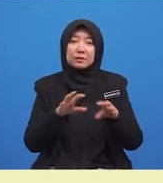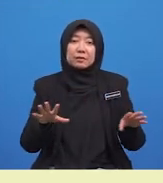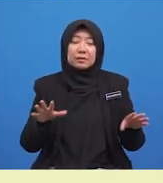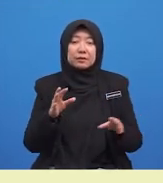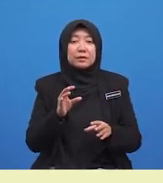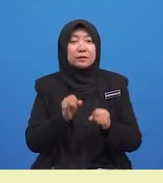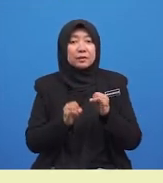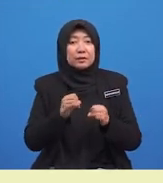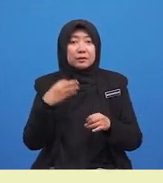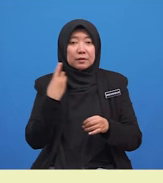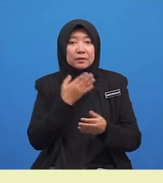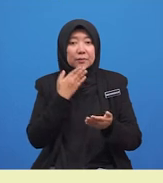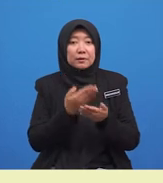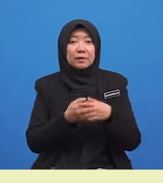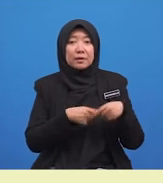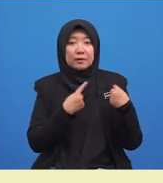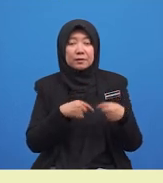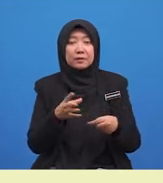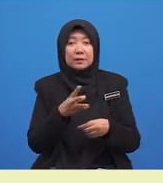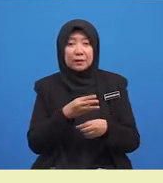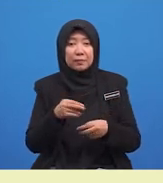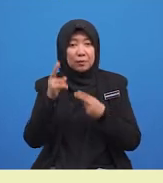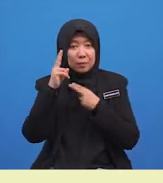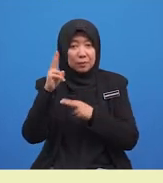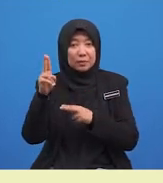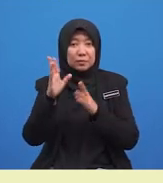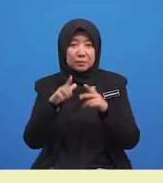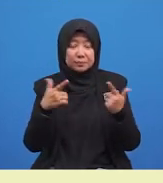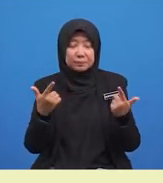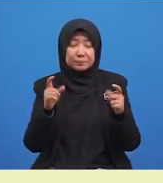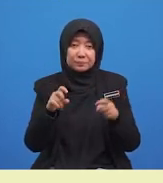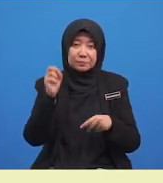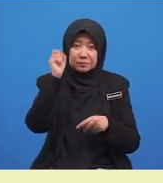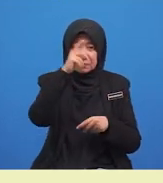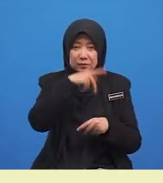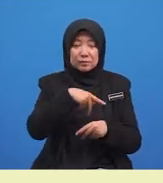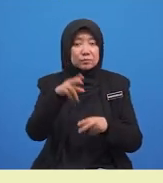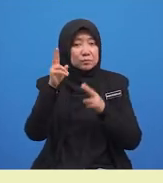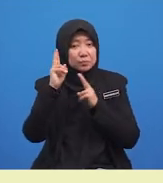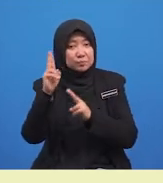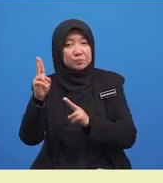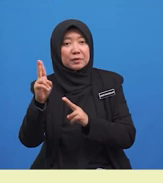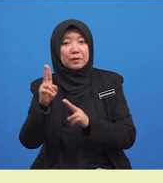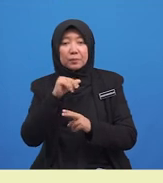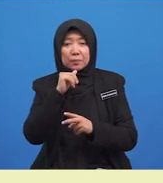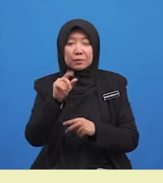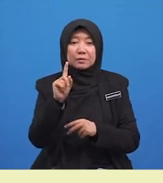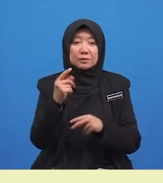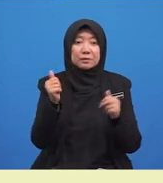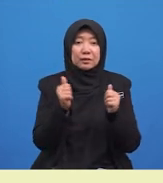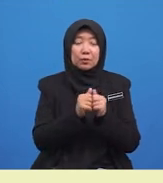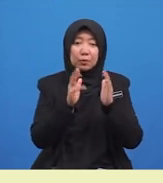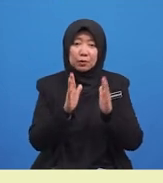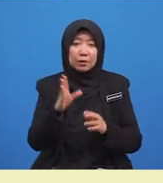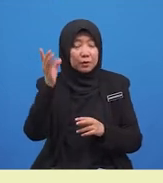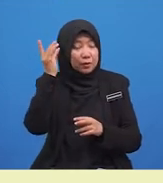menghormati orang lain. Kita mesti bersikap saling hormat menghormati bukan sahaja dengan